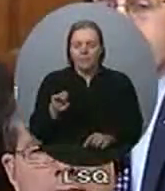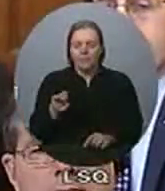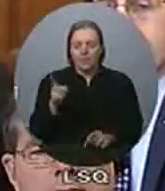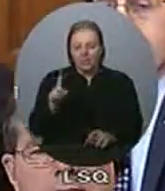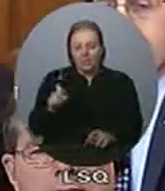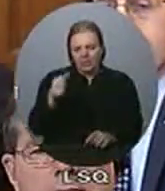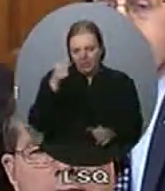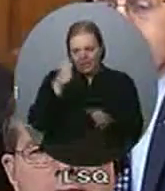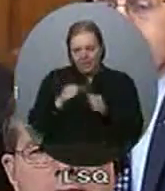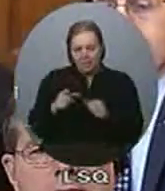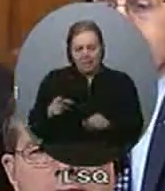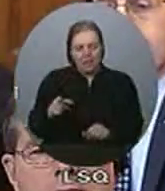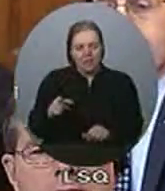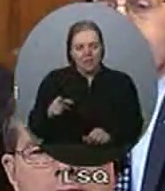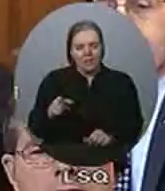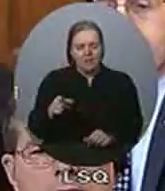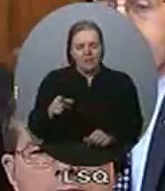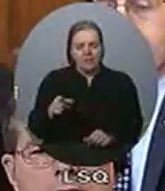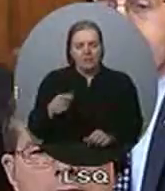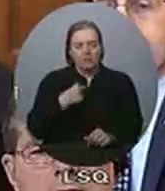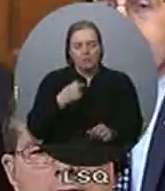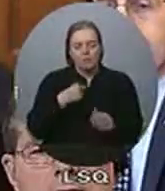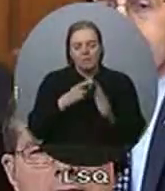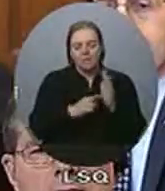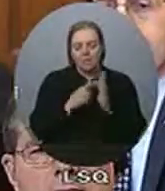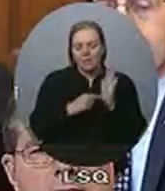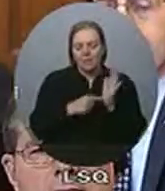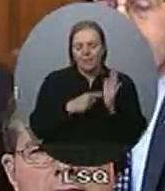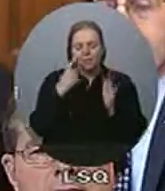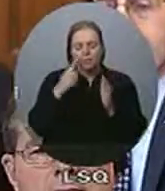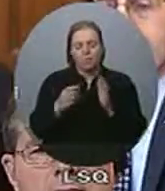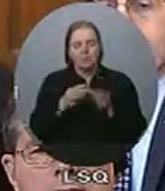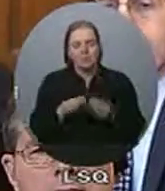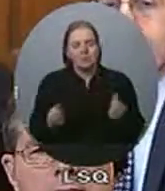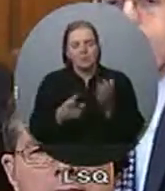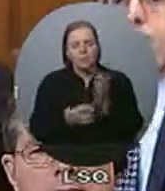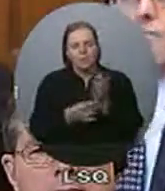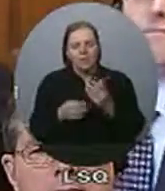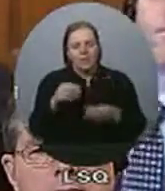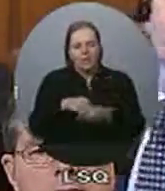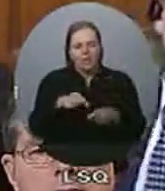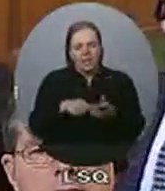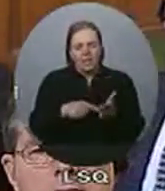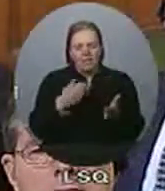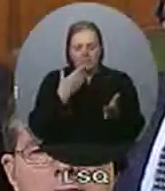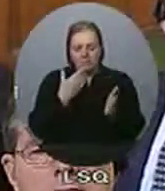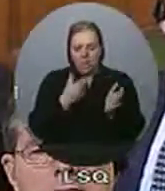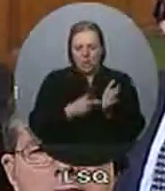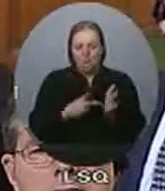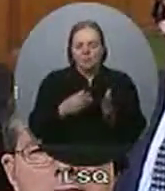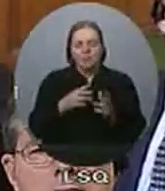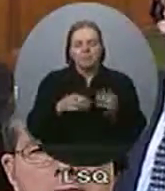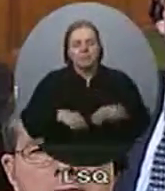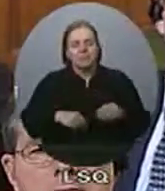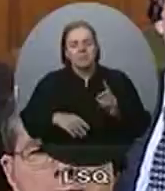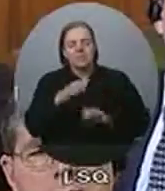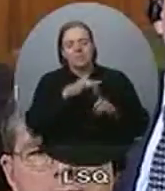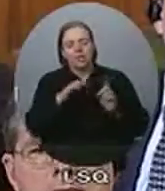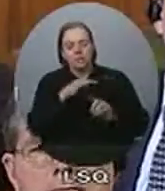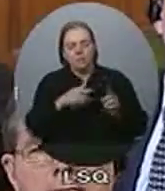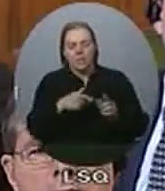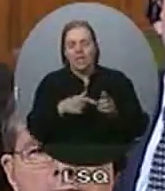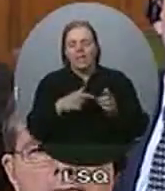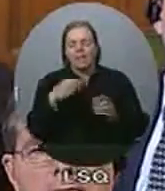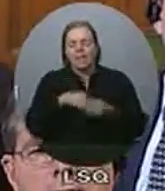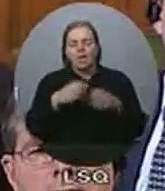rappeler que notre cadre de réglementation de sable bitumineux est bon. Le ministre de l'Environnement, en réponse à une question que l'a posé en